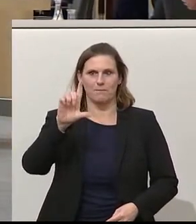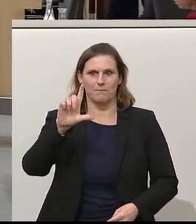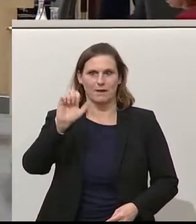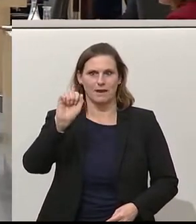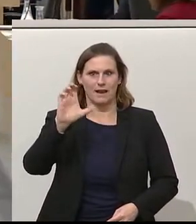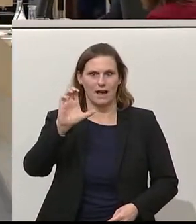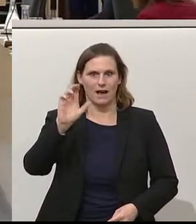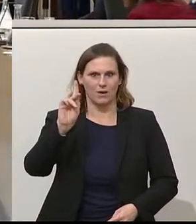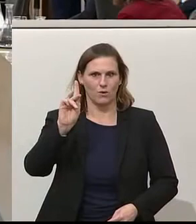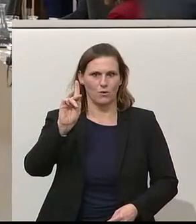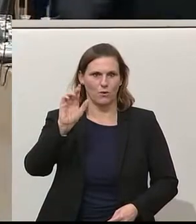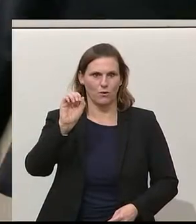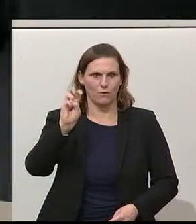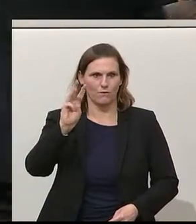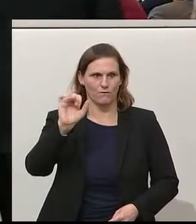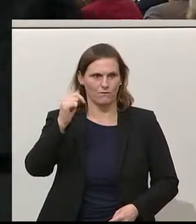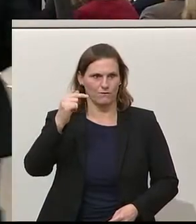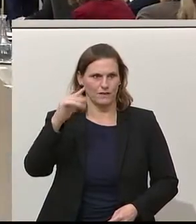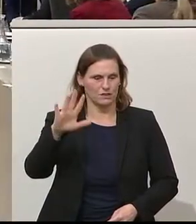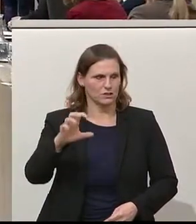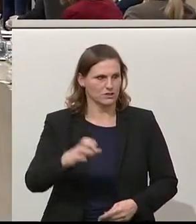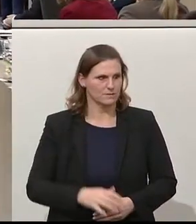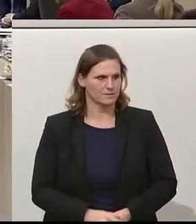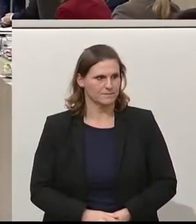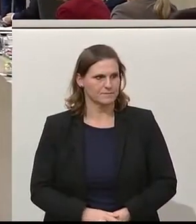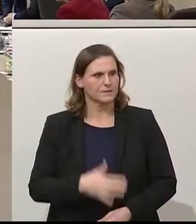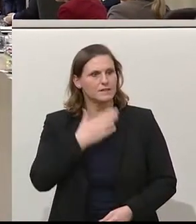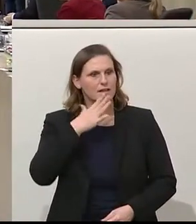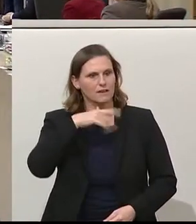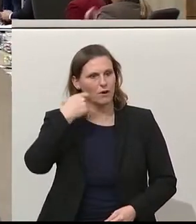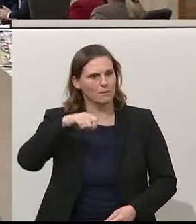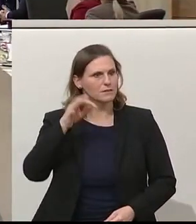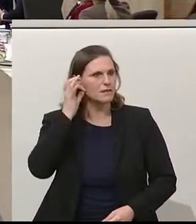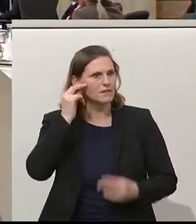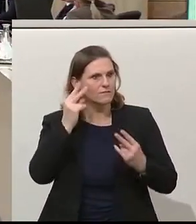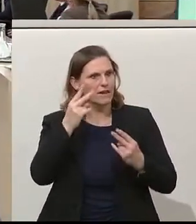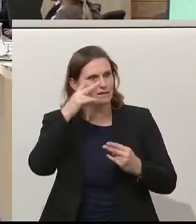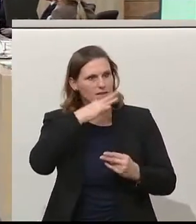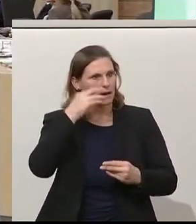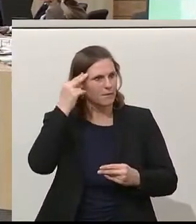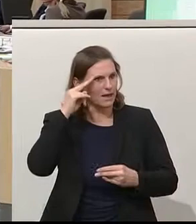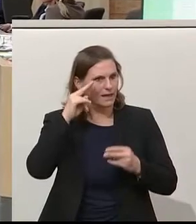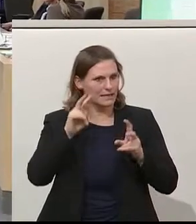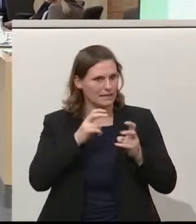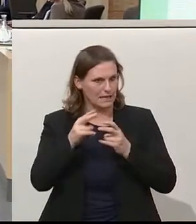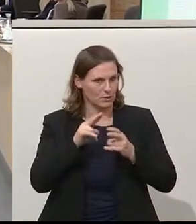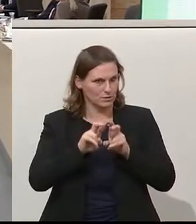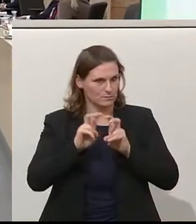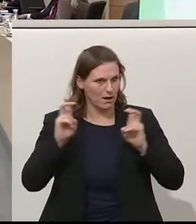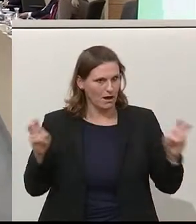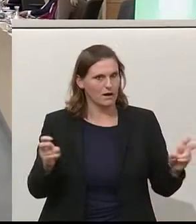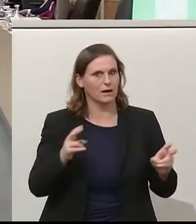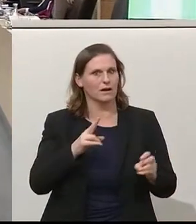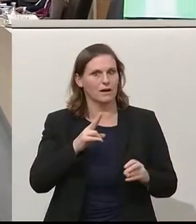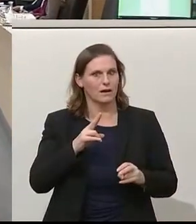ist Dagmar Pilakovic von den Freiheitlichen. Danke, Frau Präsidentin, werte Damen und Herren auf der Regierungsbank, liebe Österreicherinnen, liebe Österreicher.